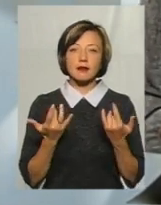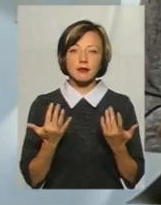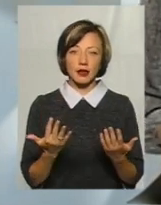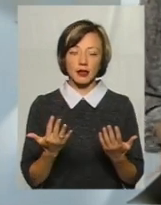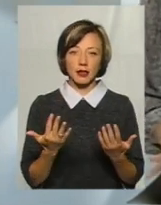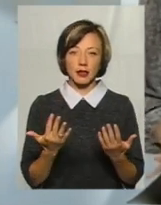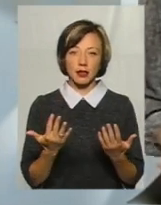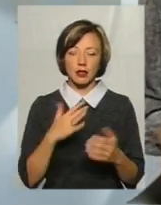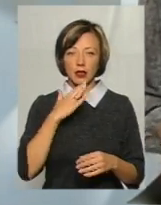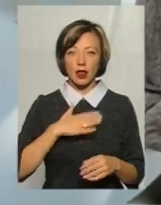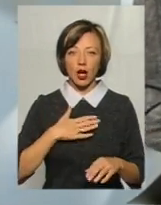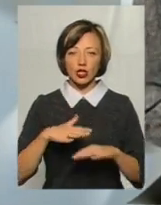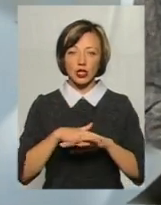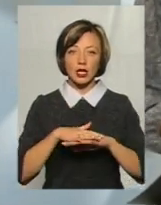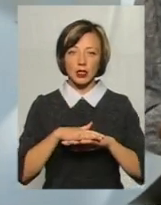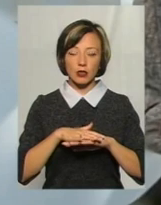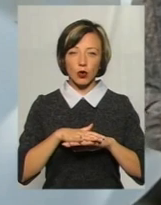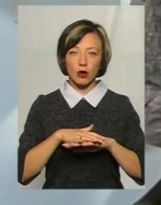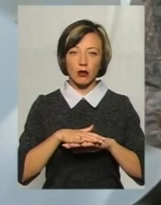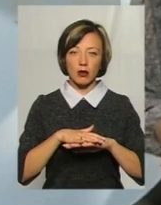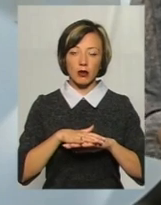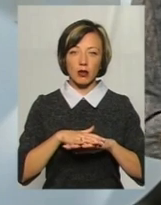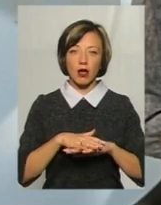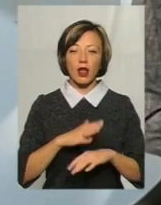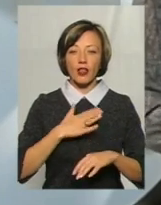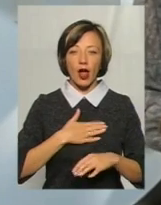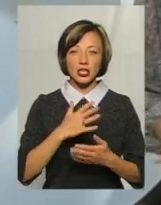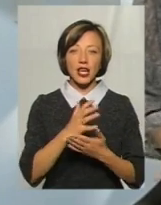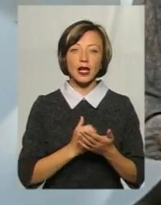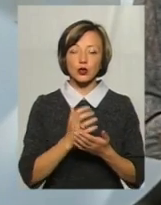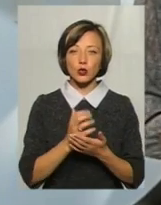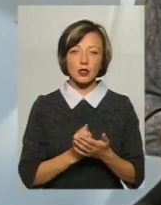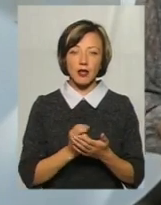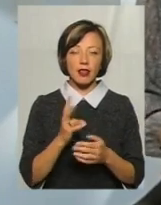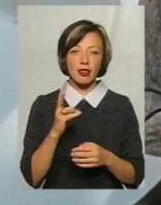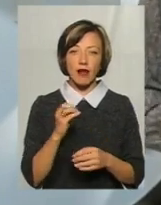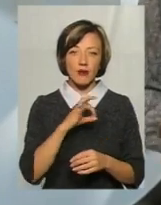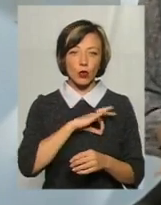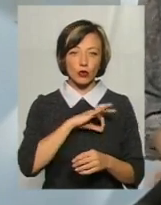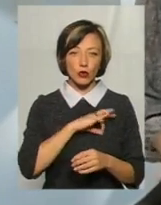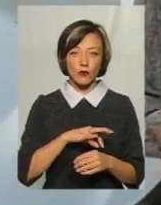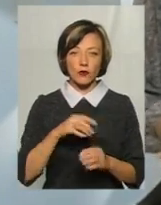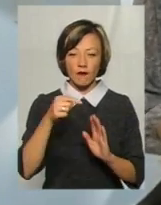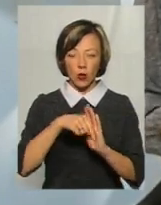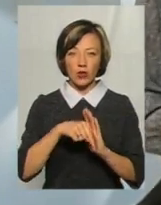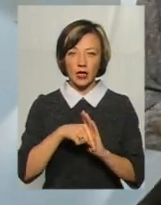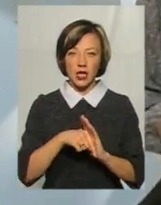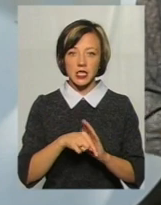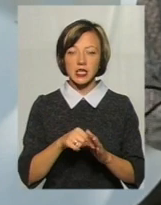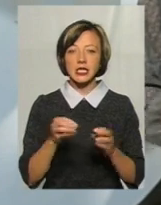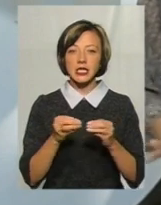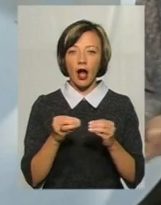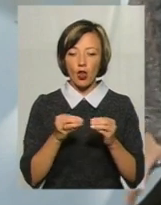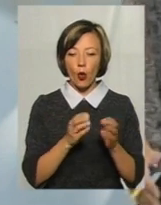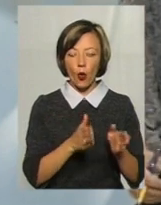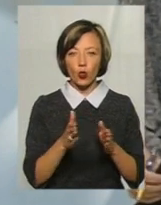наскільки наш ринок, навіть наш ринок, і наші ресурси не використовуються в контексті сталого